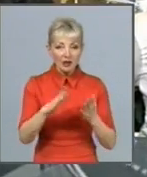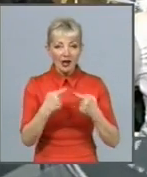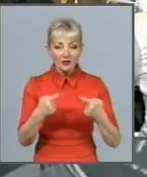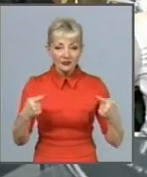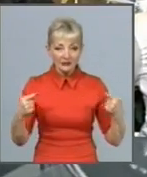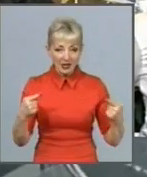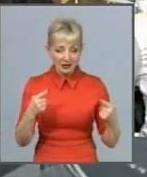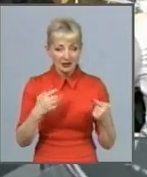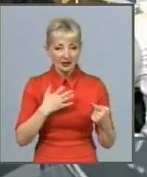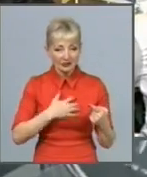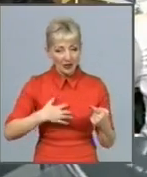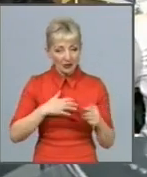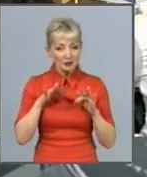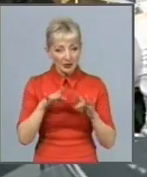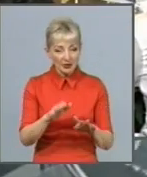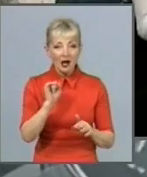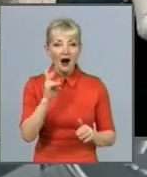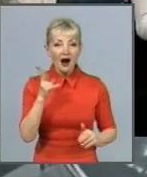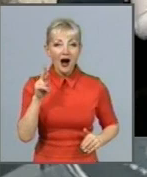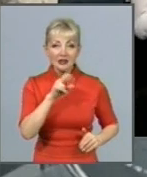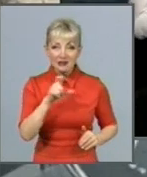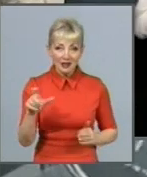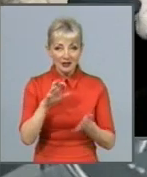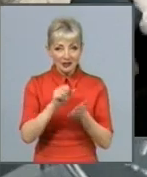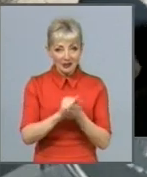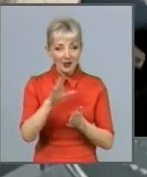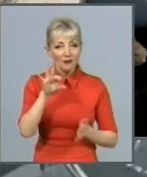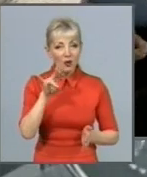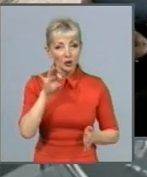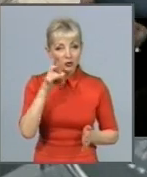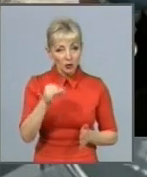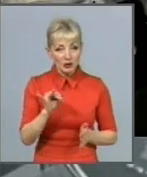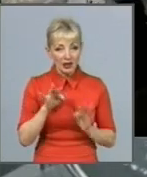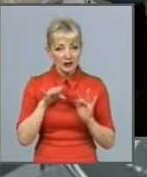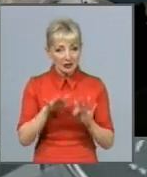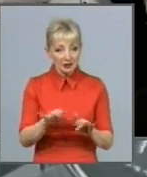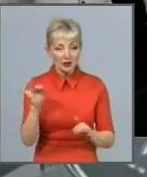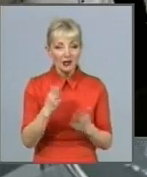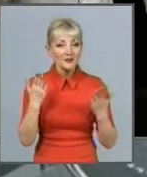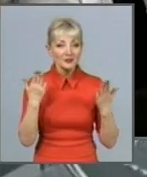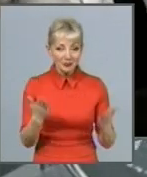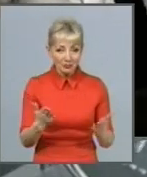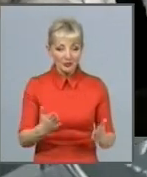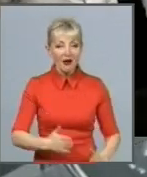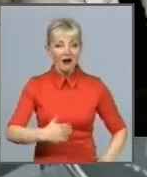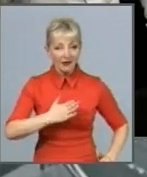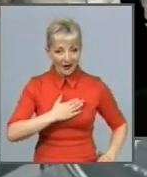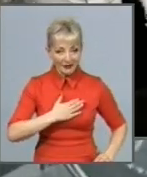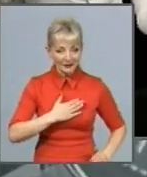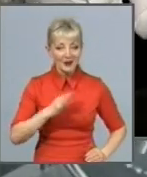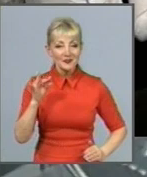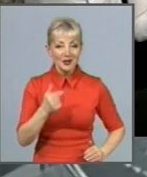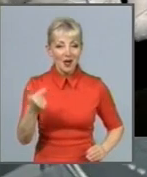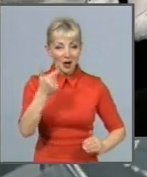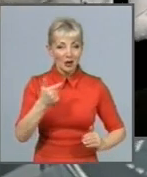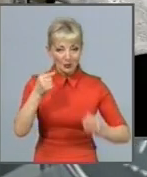заходах, акціях, займалися волонтерською діяльністю. І от промовили клятву, наділи блакитні берети і на